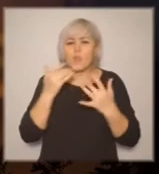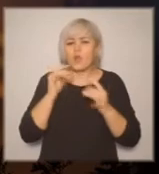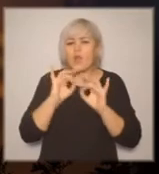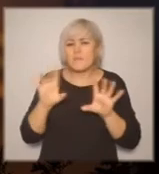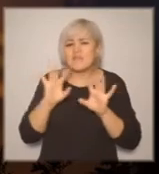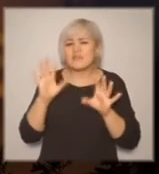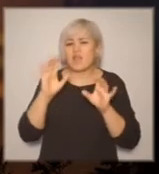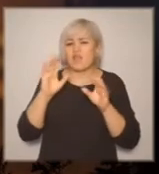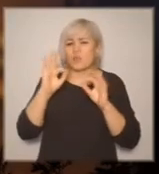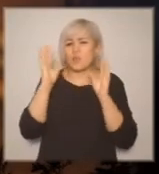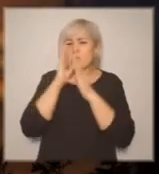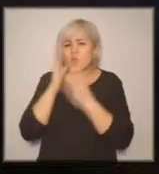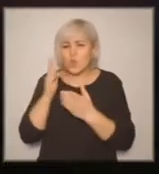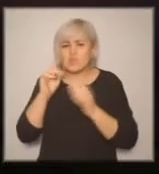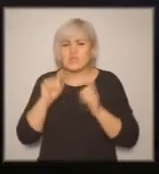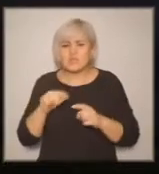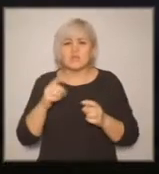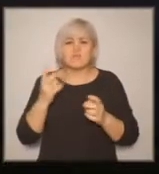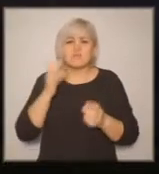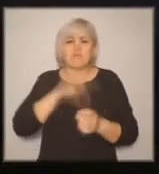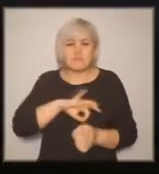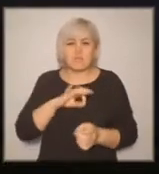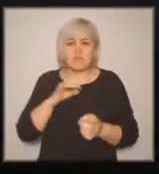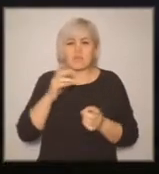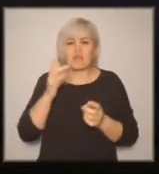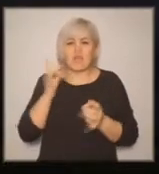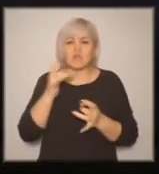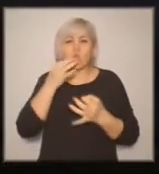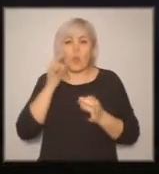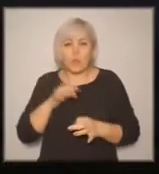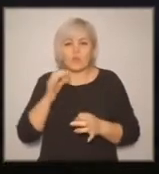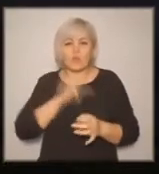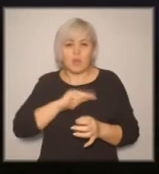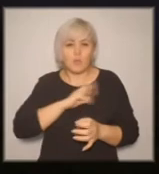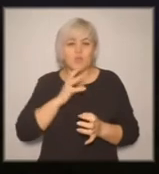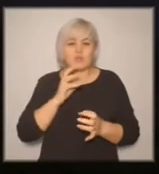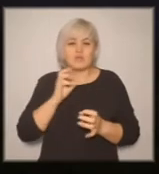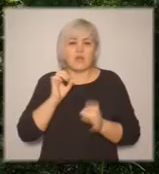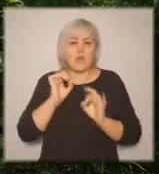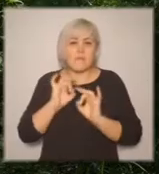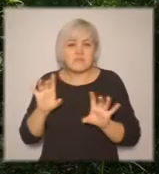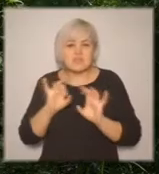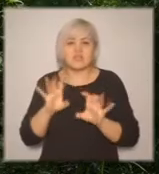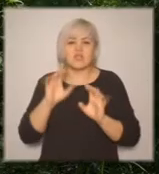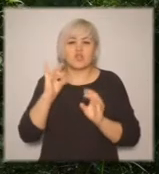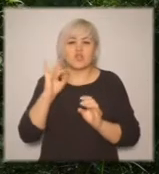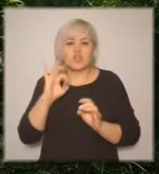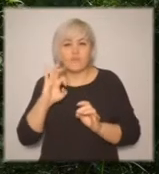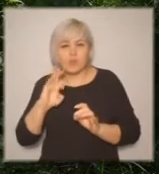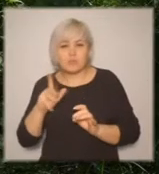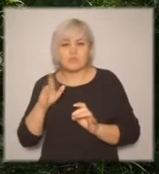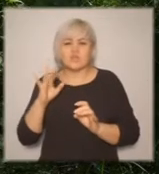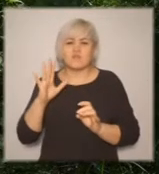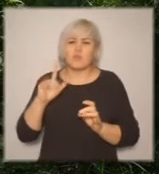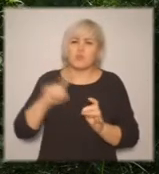скандинавского променада тоже очень мне помог. И опыт описания фильма «Солярис», с которого я начинала свою